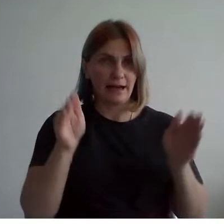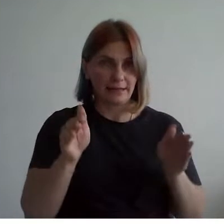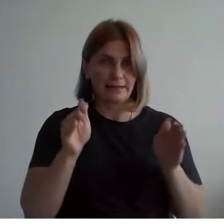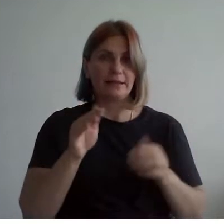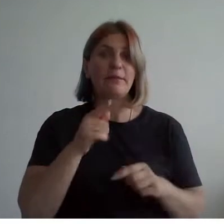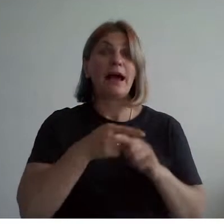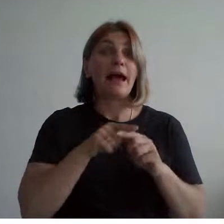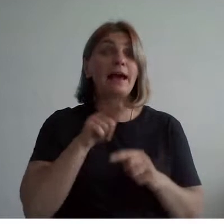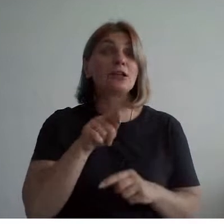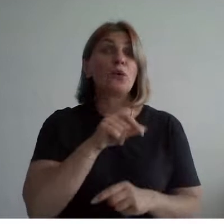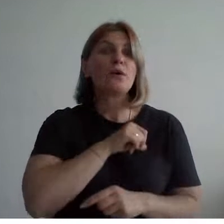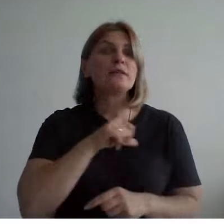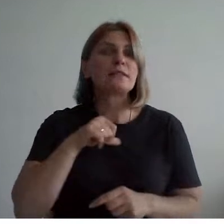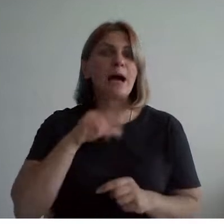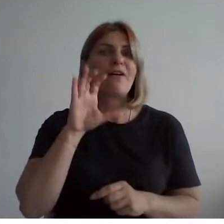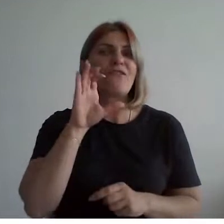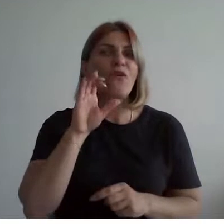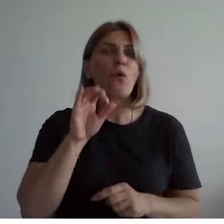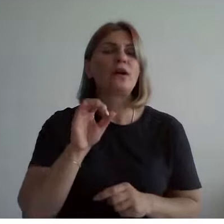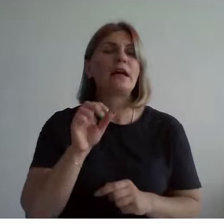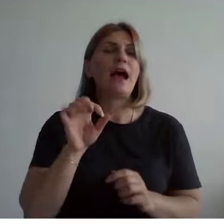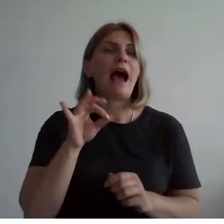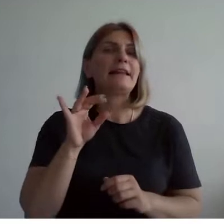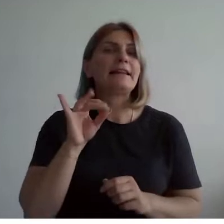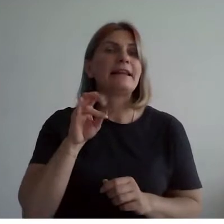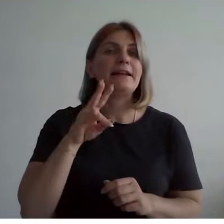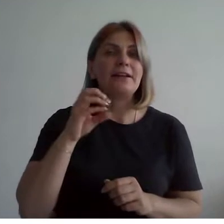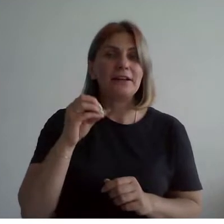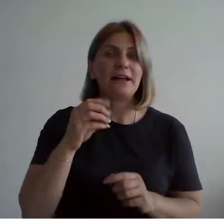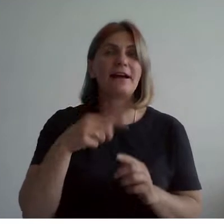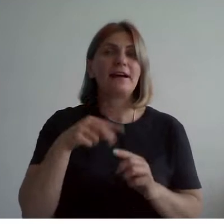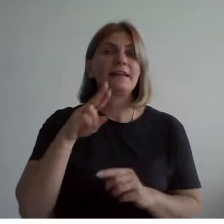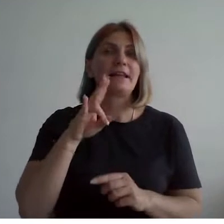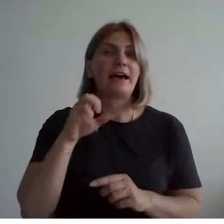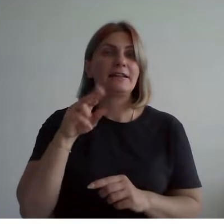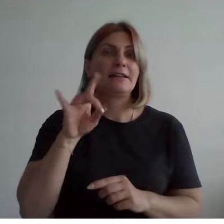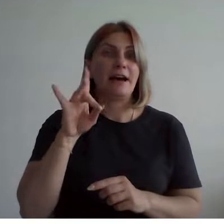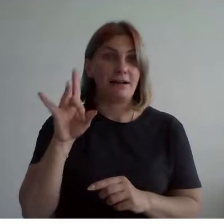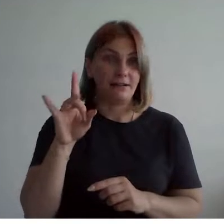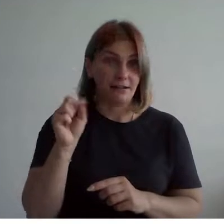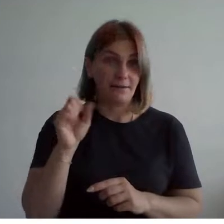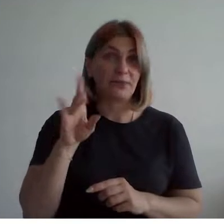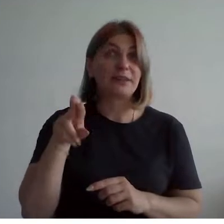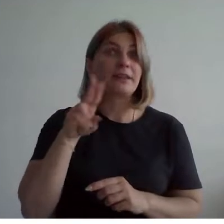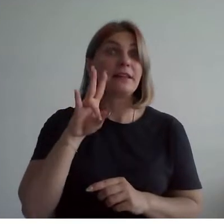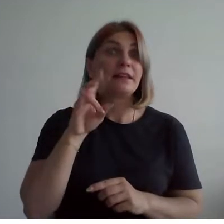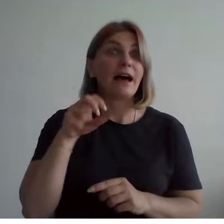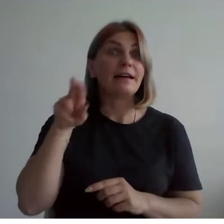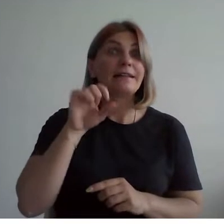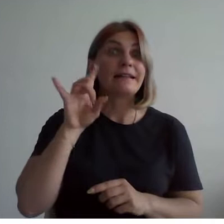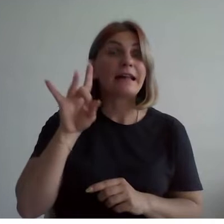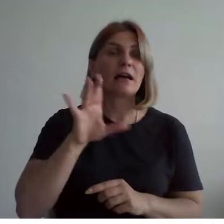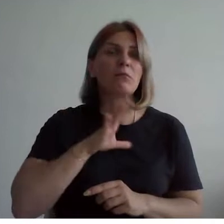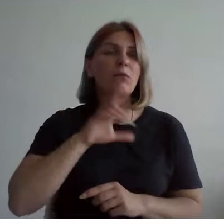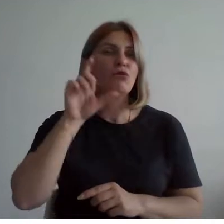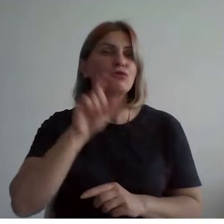самое фотоателье знаменитая фотографа Нодара. Вообще, надо сказать, что Нодар был человеком уникальным,